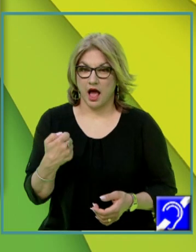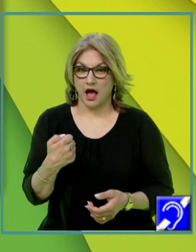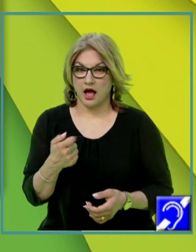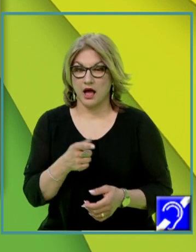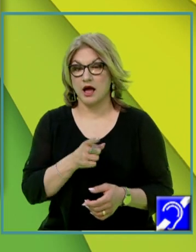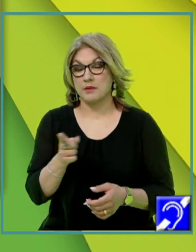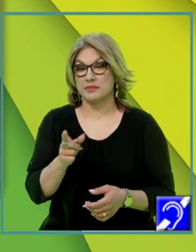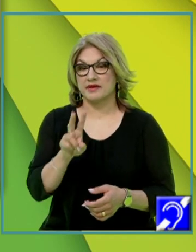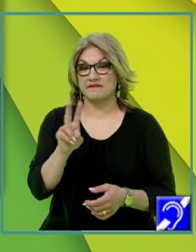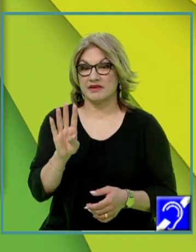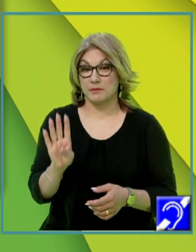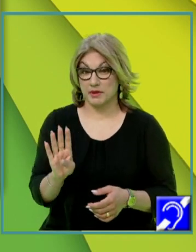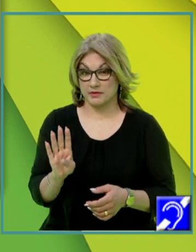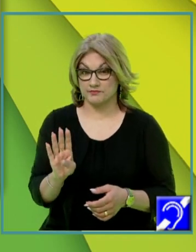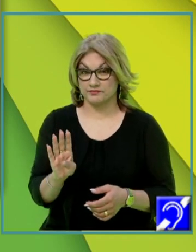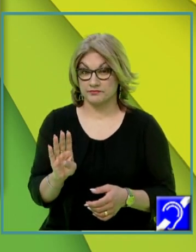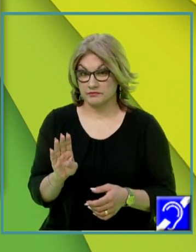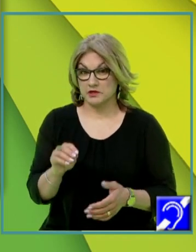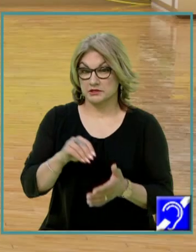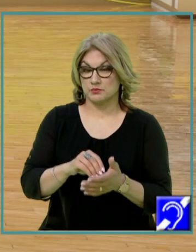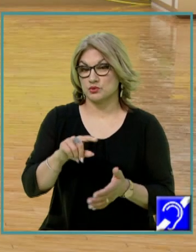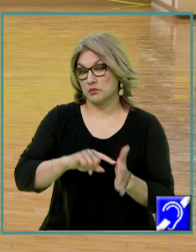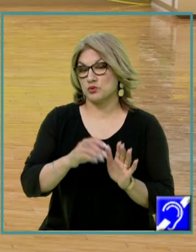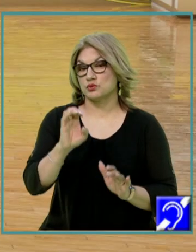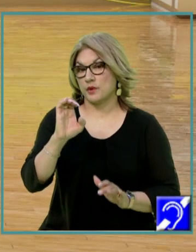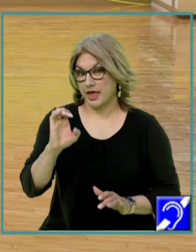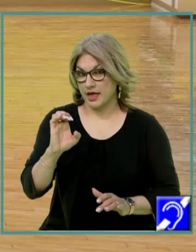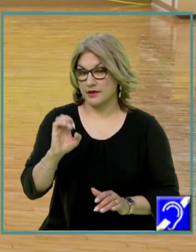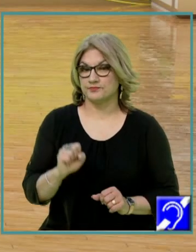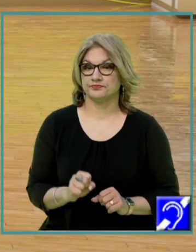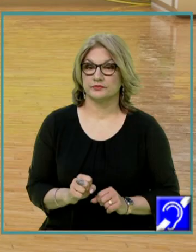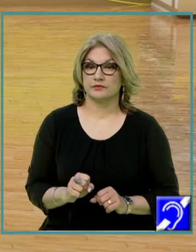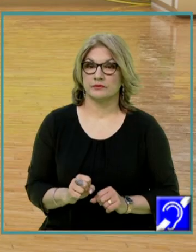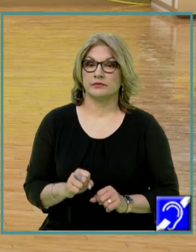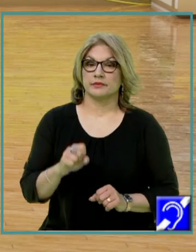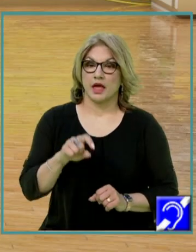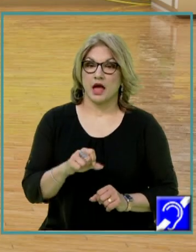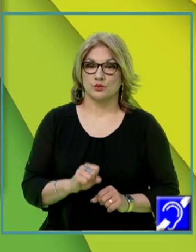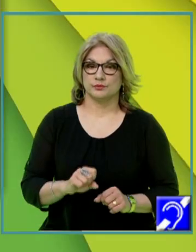Deci aici să punem punctul, să zicem, E. Deci, suntem la punctul B,